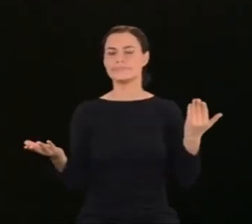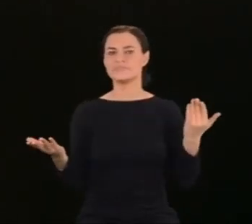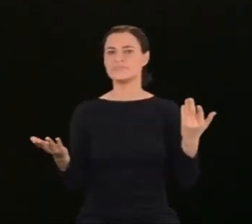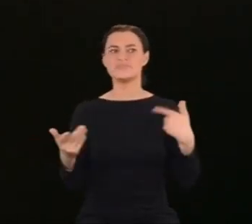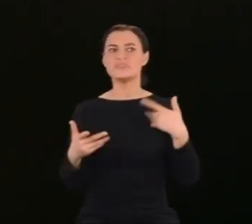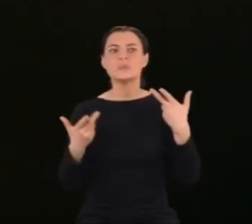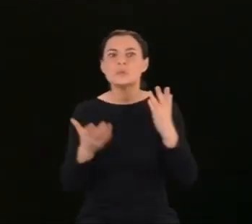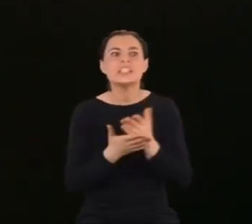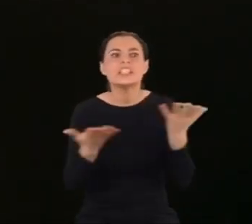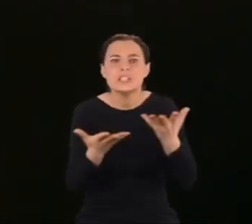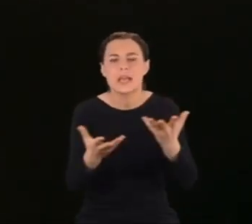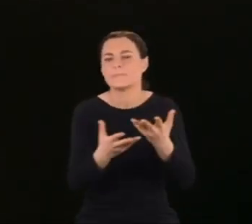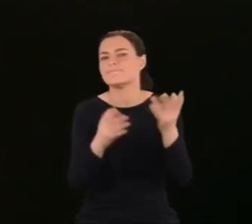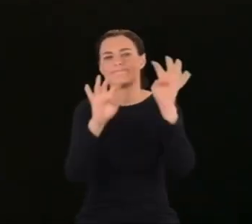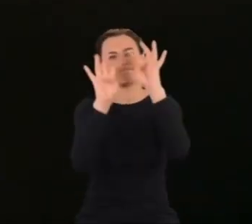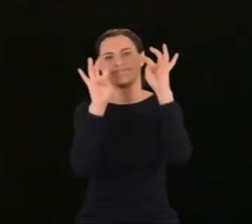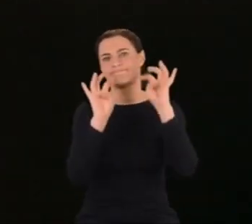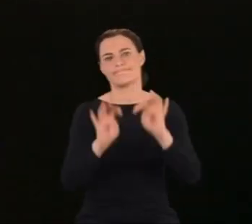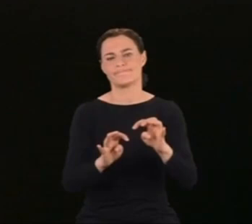nie dał już znaku życia.